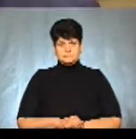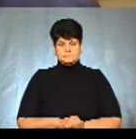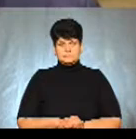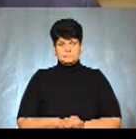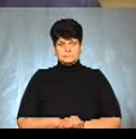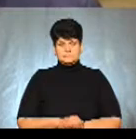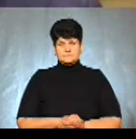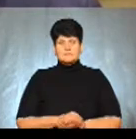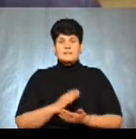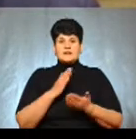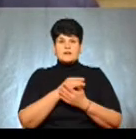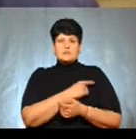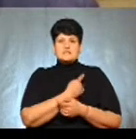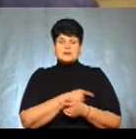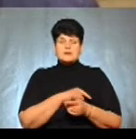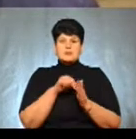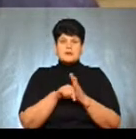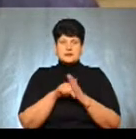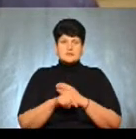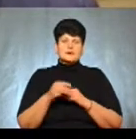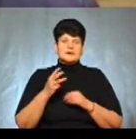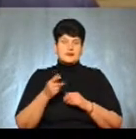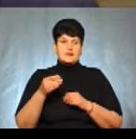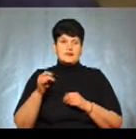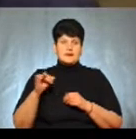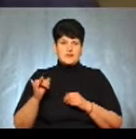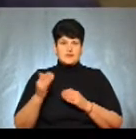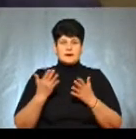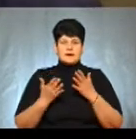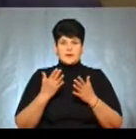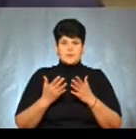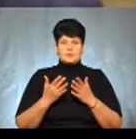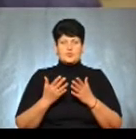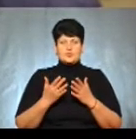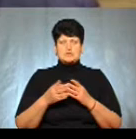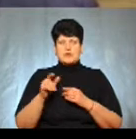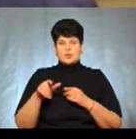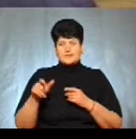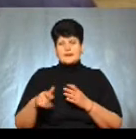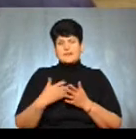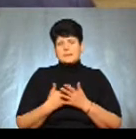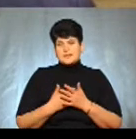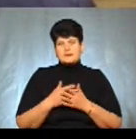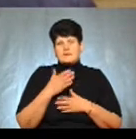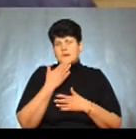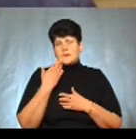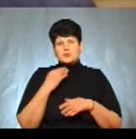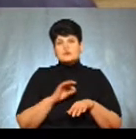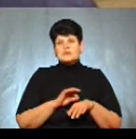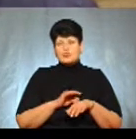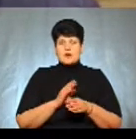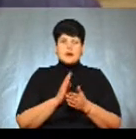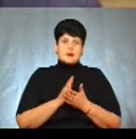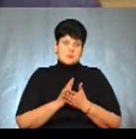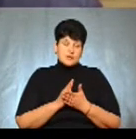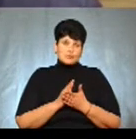Є в медицині такі поняття як тригери або спусковий гачок для людей, які не мають захворювань, але